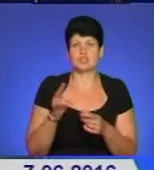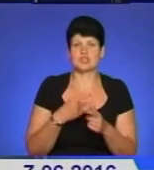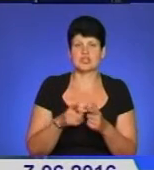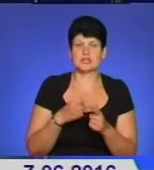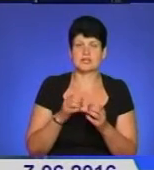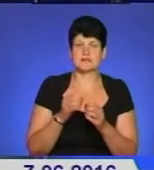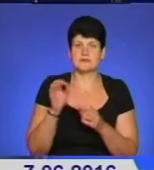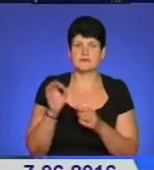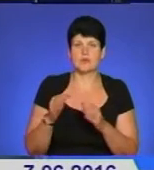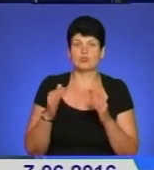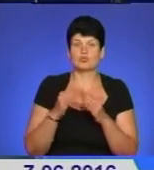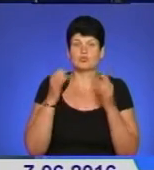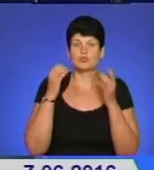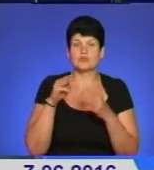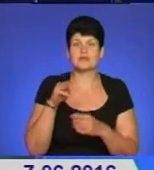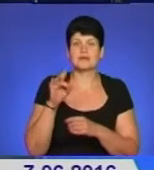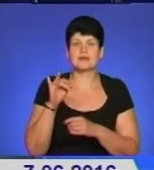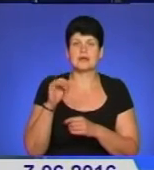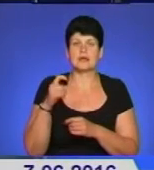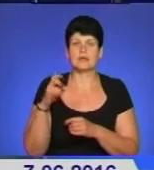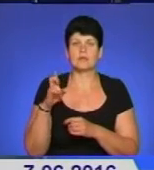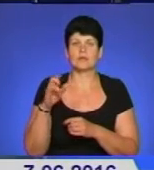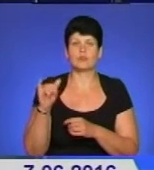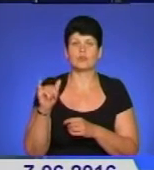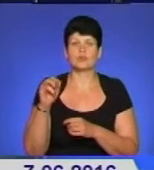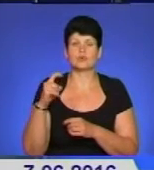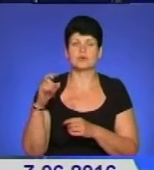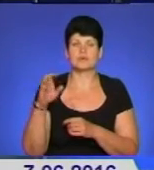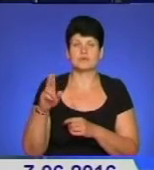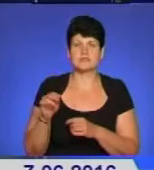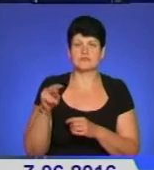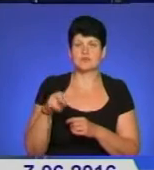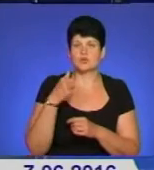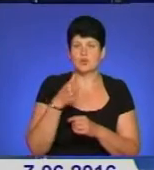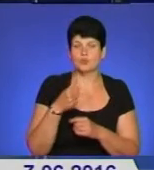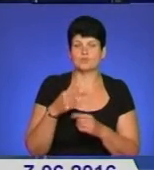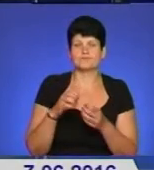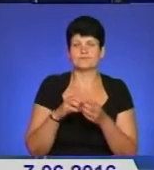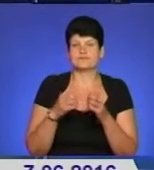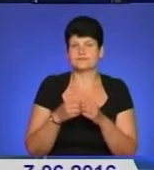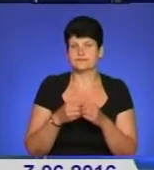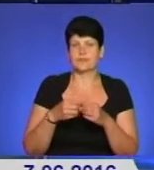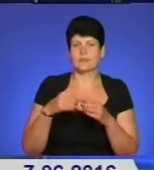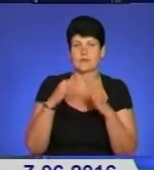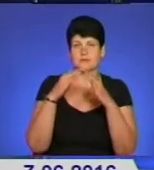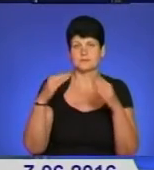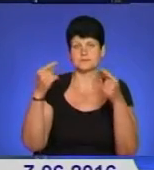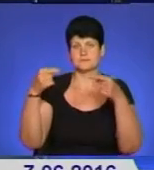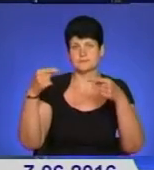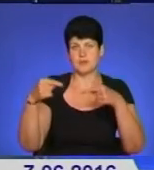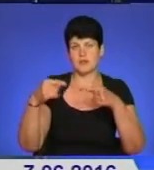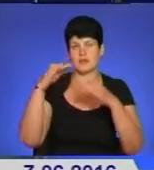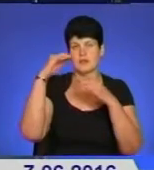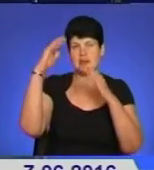Будинок культури у Трибухівцях Бучицького району з 2000 року занепадає. Покрівля протікає, частина стелі впала, а з